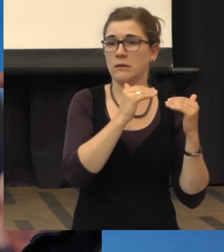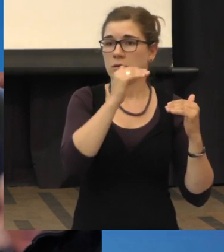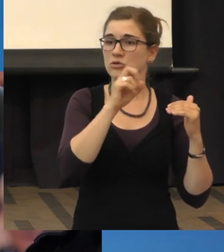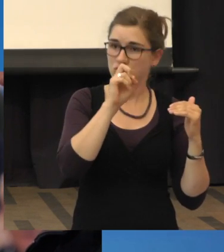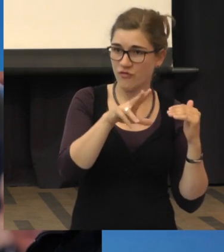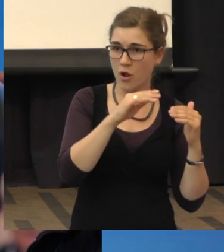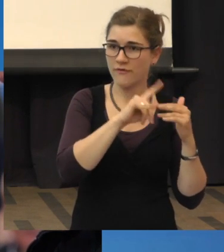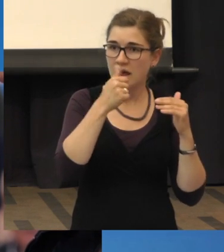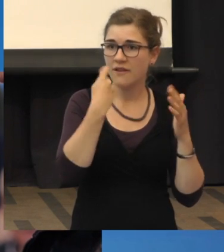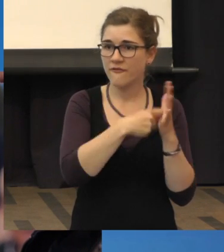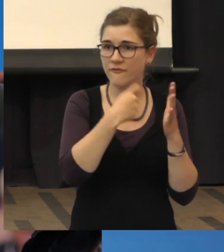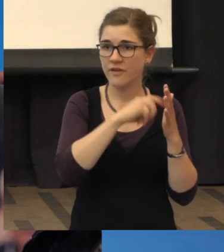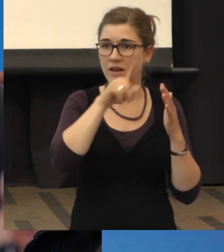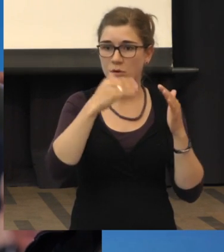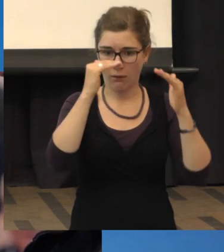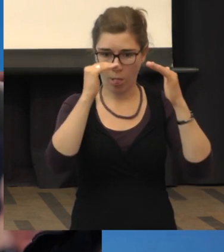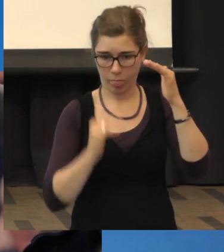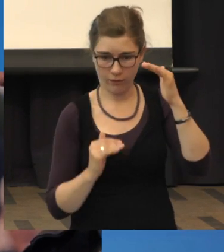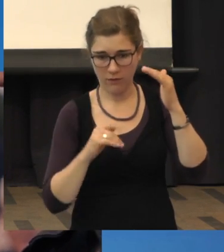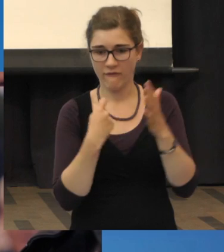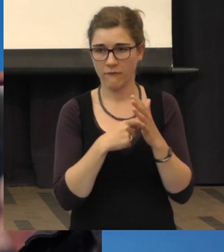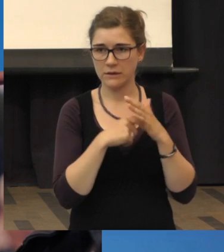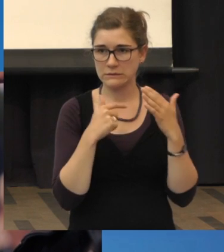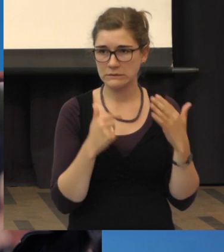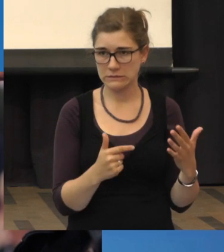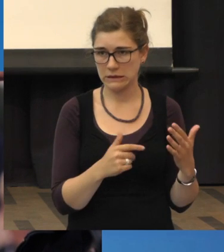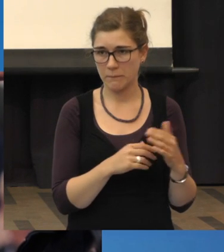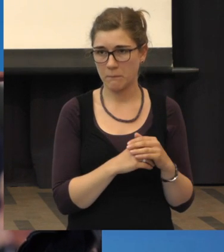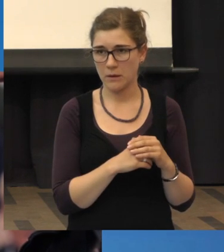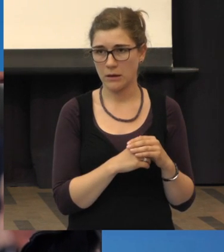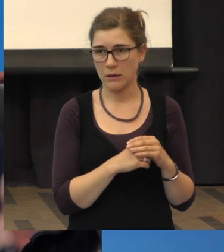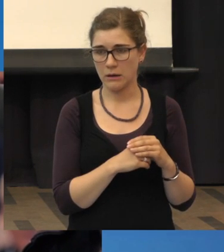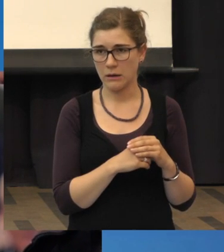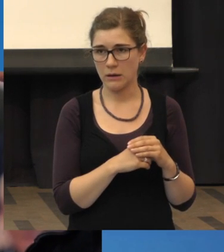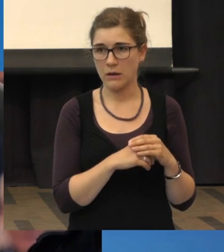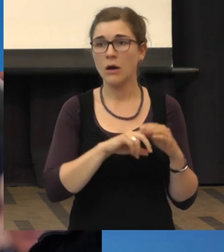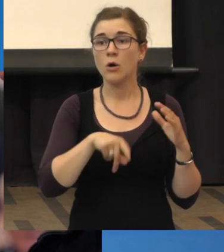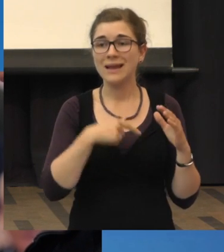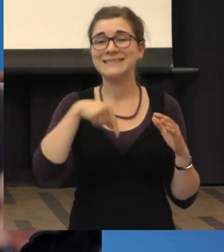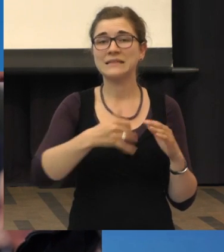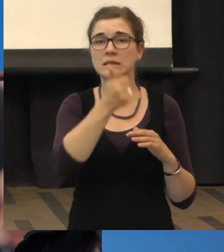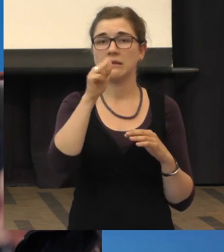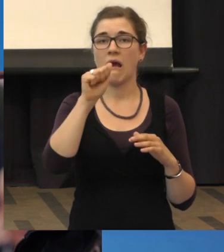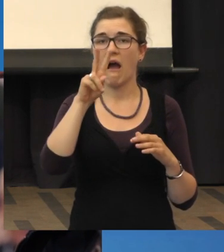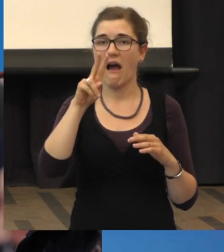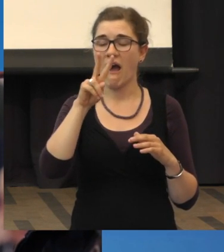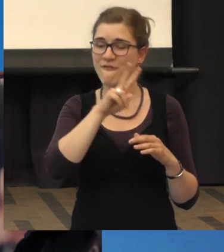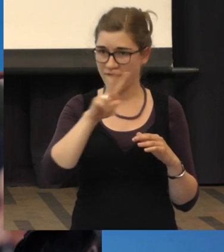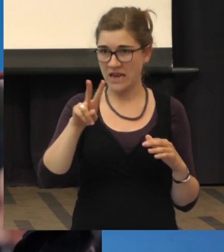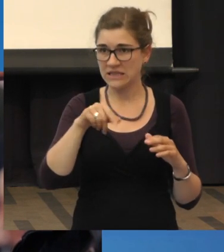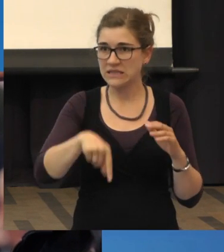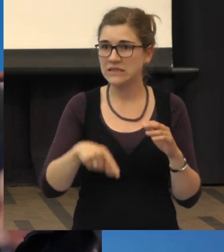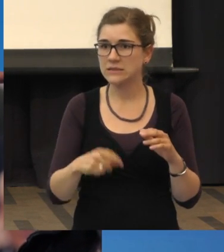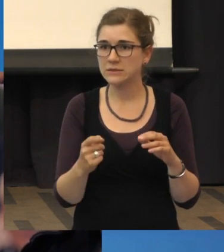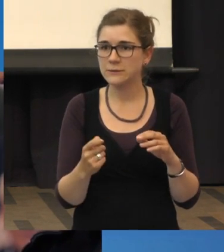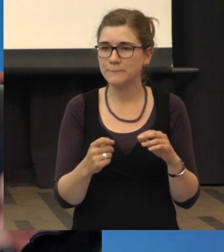dann ist es gesunken auf sieben. Und da habe ich dieses Jahr das Abendmiss bekommen und von der Zeit